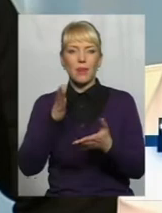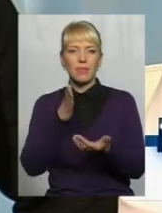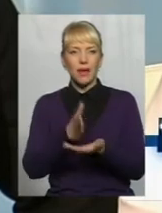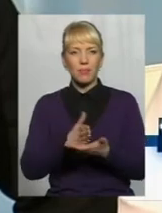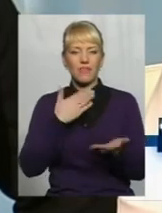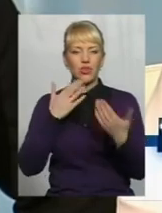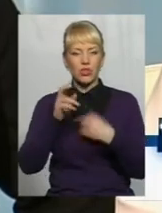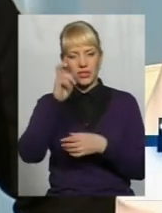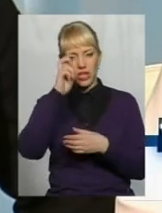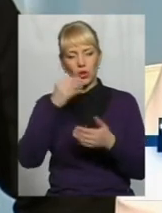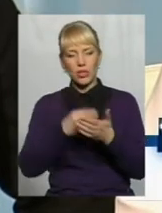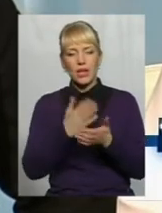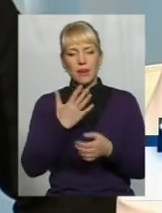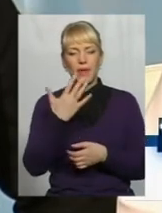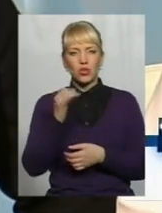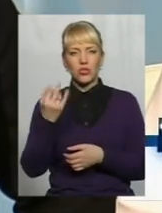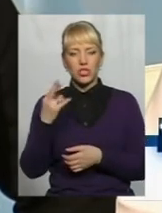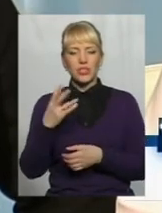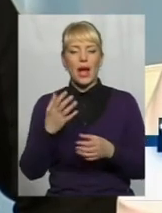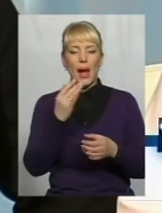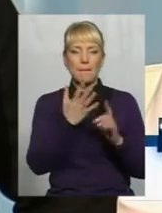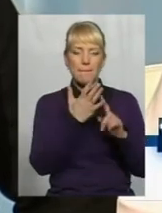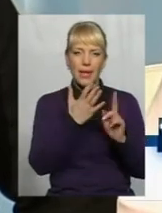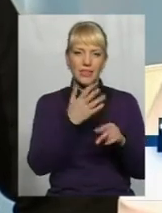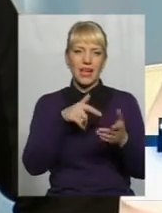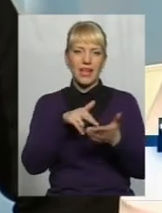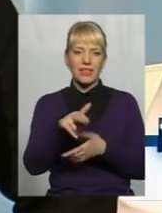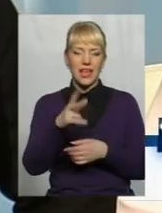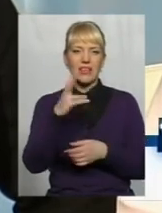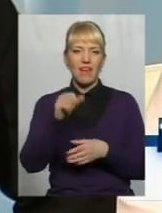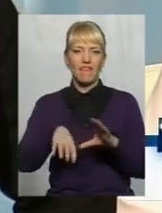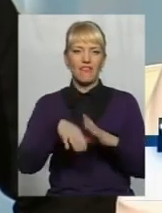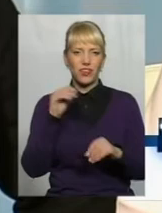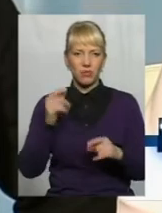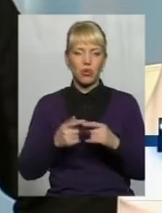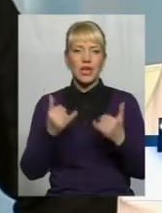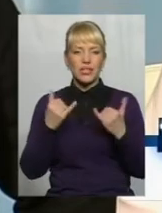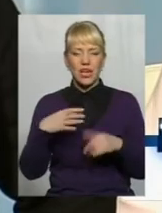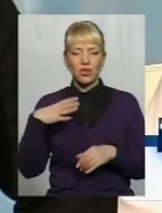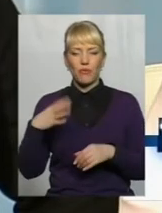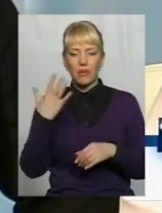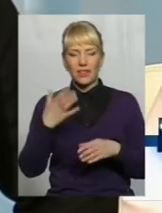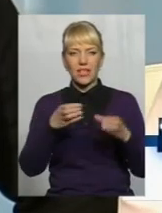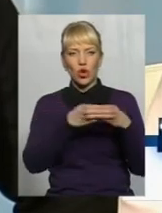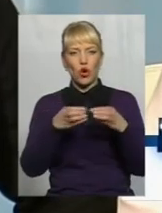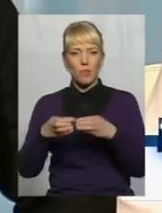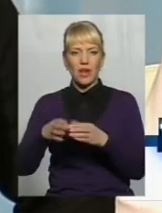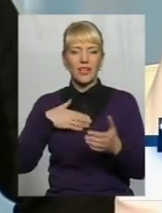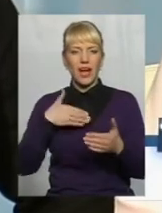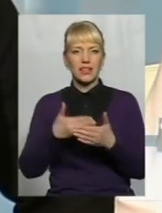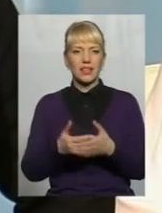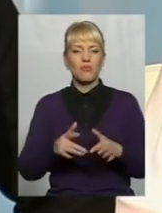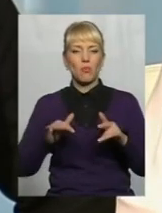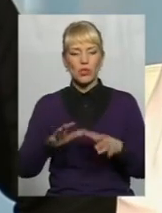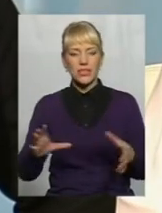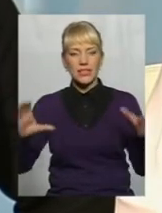І п'ята громада зараз 30 квітня йде на вибори Очікуємо, зараз більш так у п'ятих громадах йдуть активний процес об